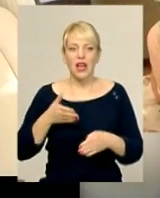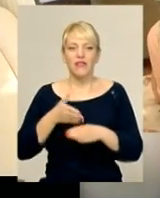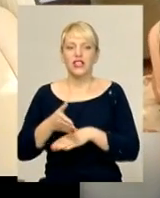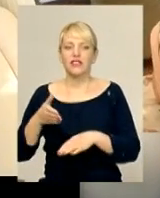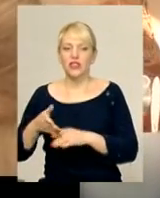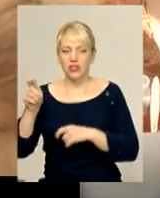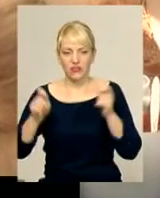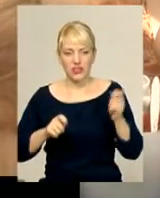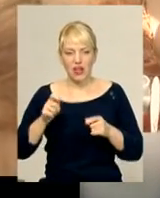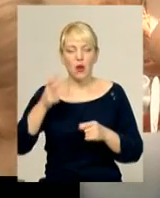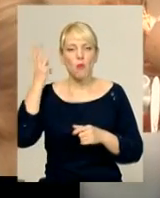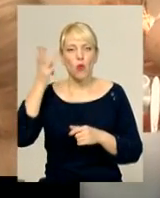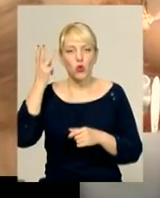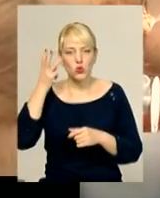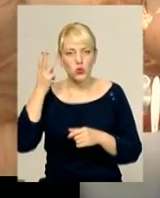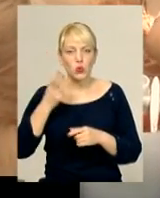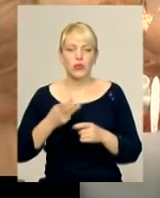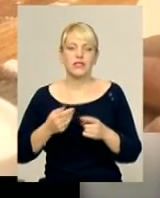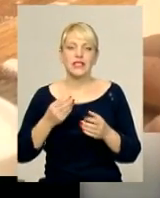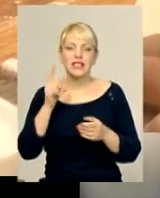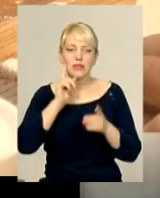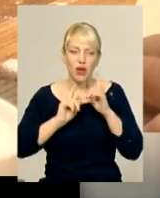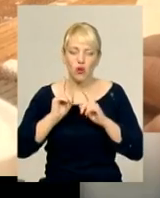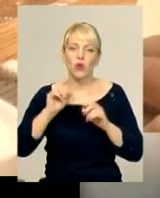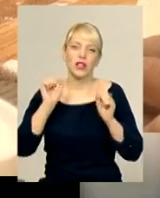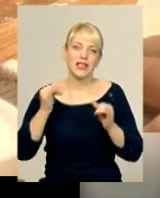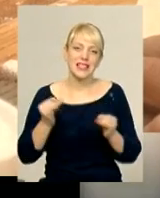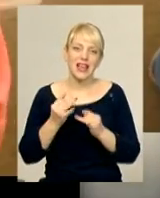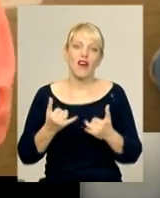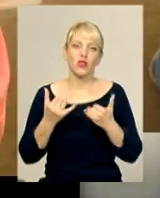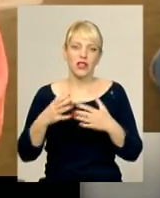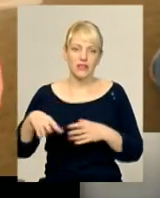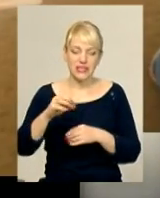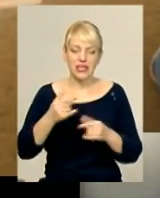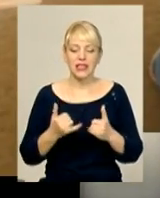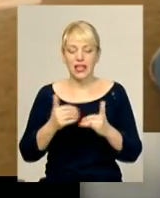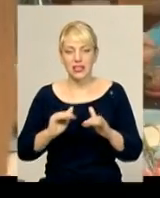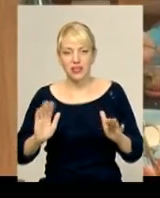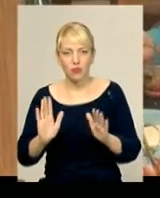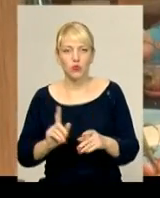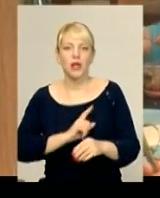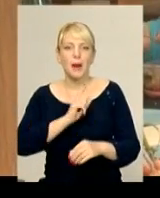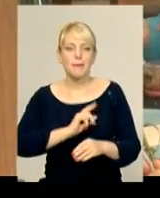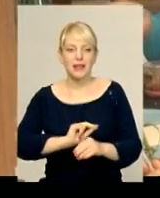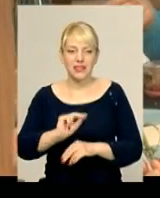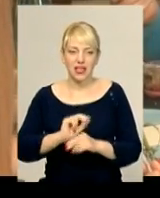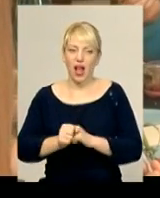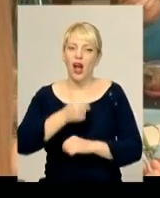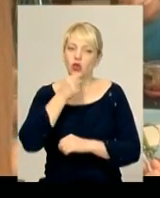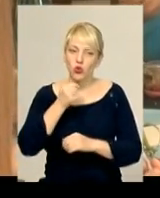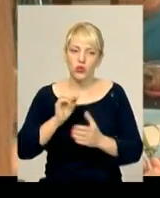скурівські смаколики буде цікаво усім, незалежно від віку. Для наймолодших тут проведуть кулінарні майстер-класи. А от дорослі зможуть